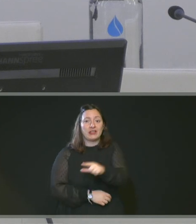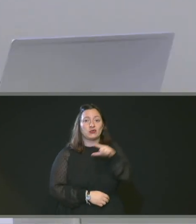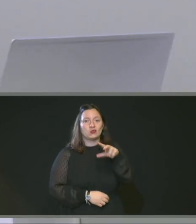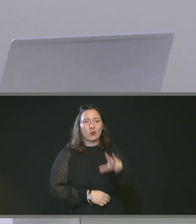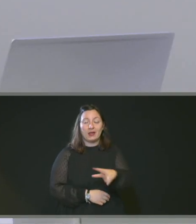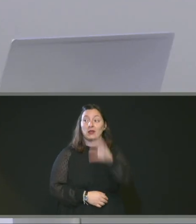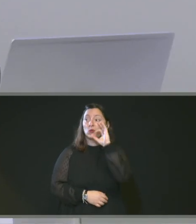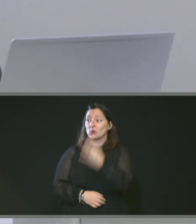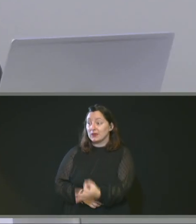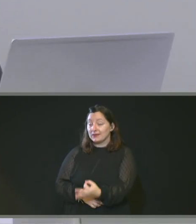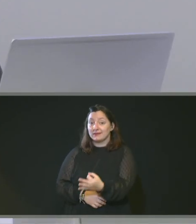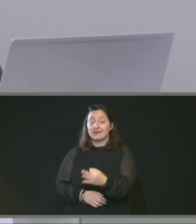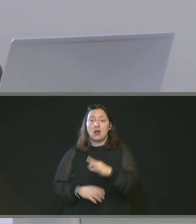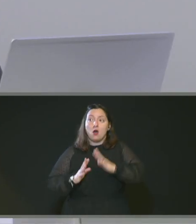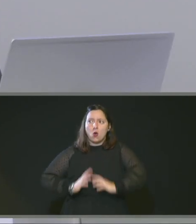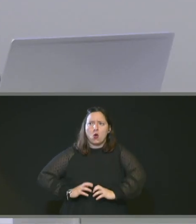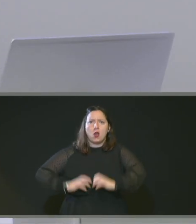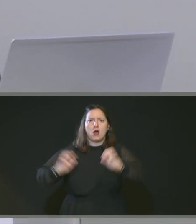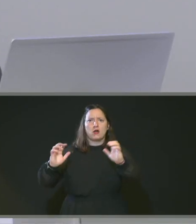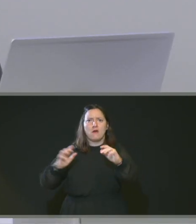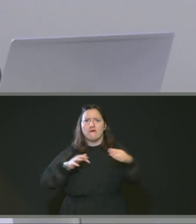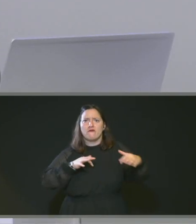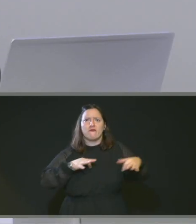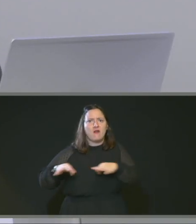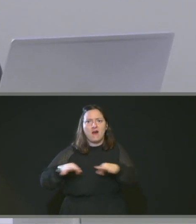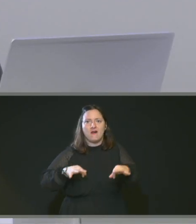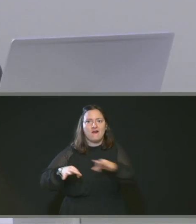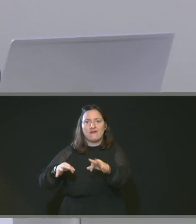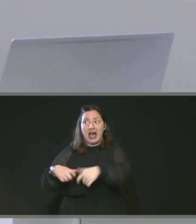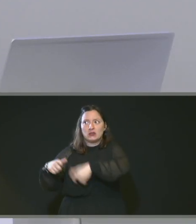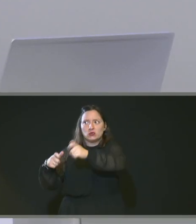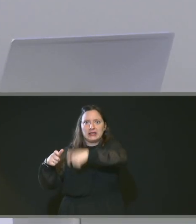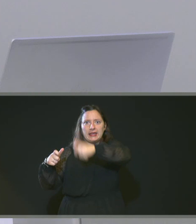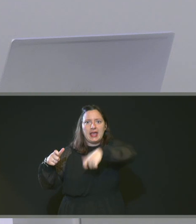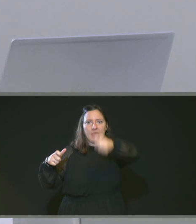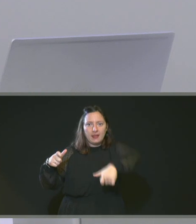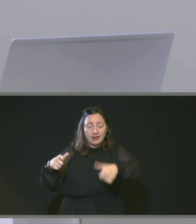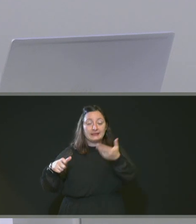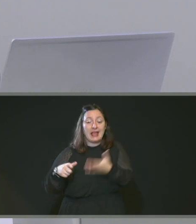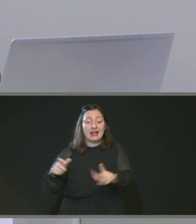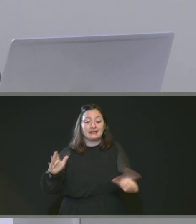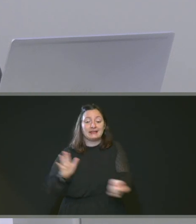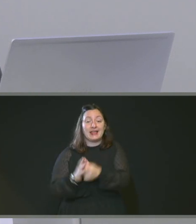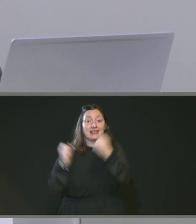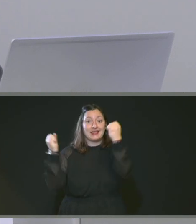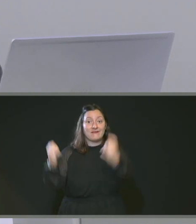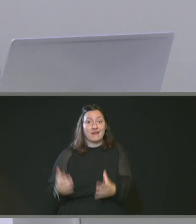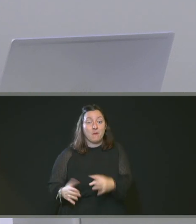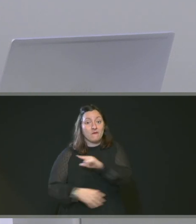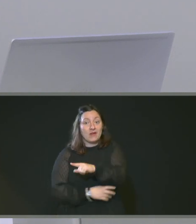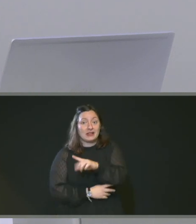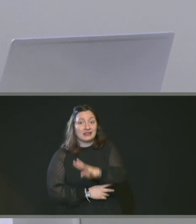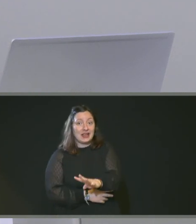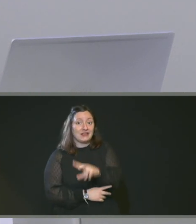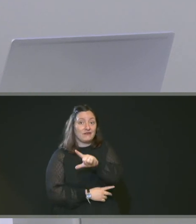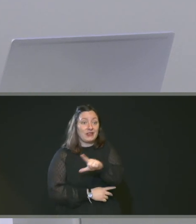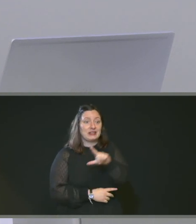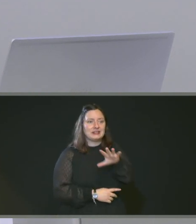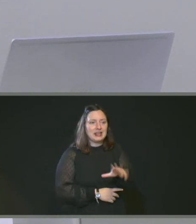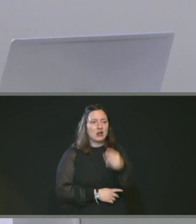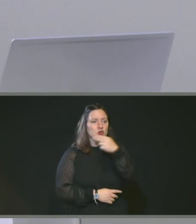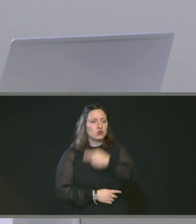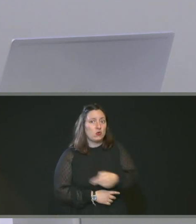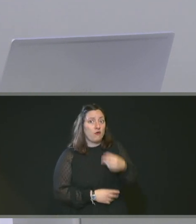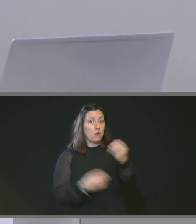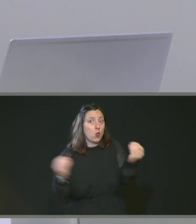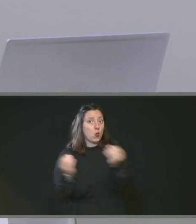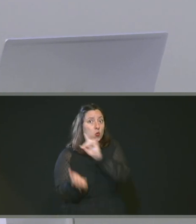Tout à fait. Le colloque fleuve industriel. C'est le 9e journée d'histoire industrielle.'événement qui se tiendra les 24 et 25 novembre 2022 sur